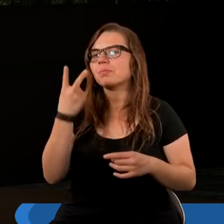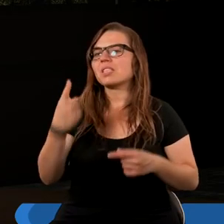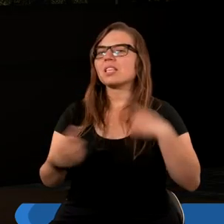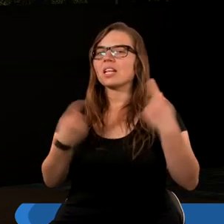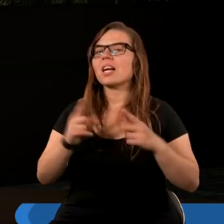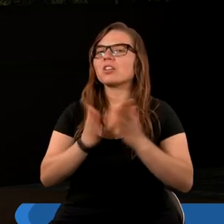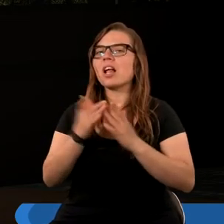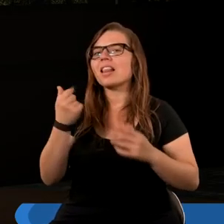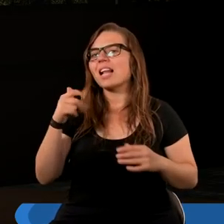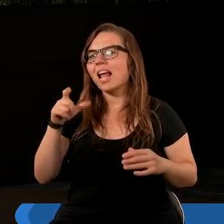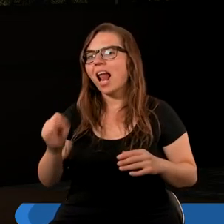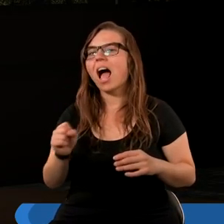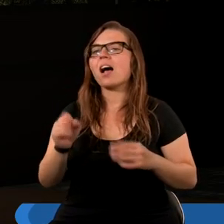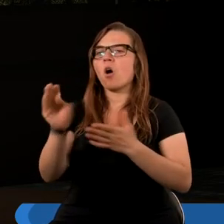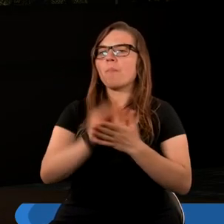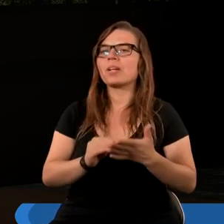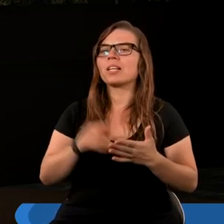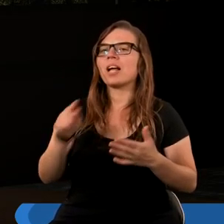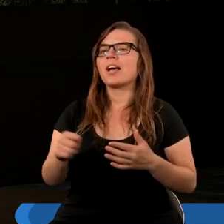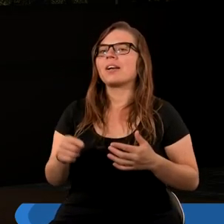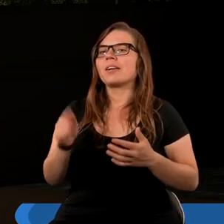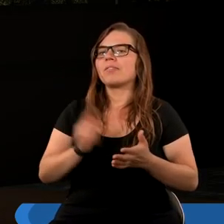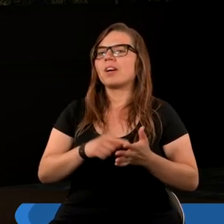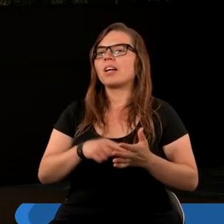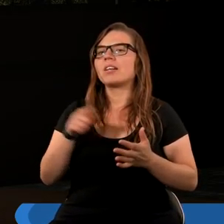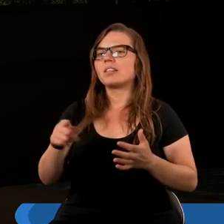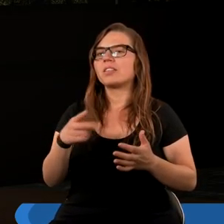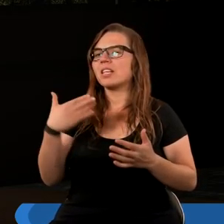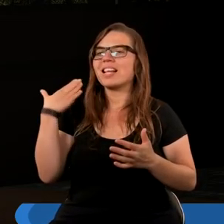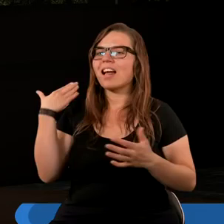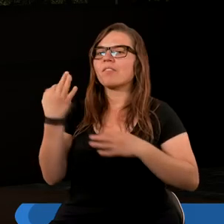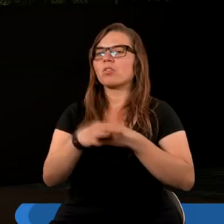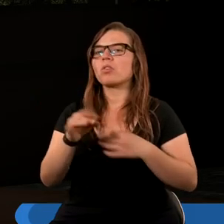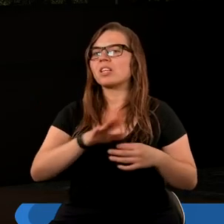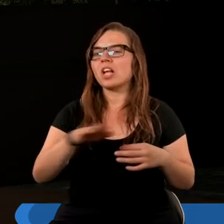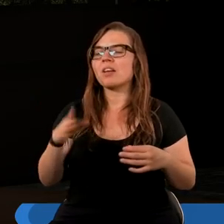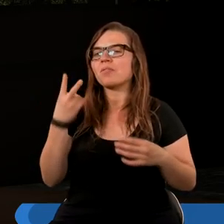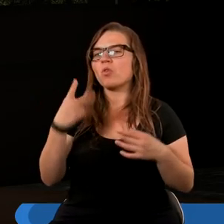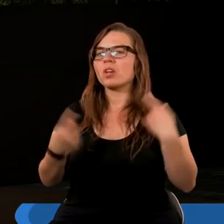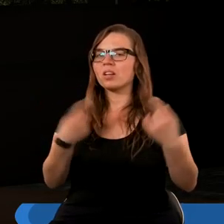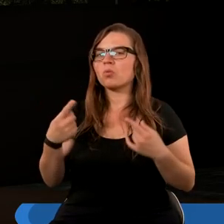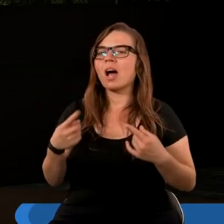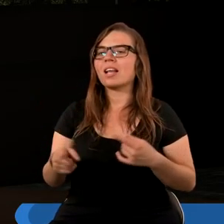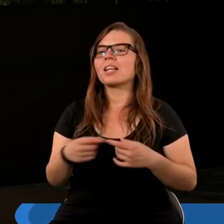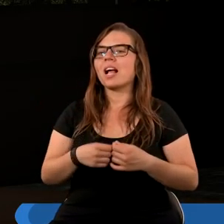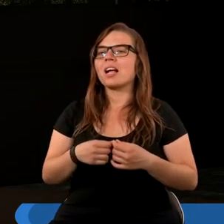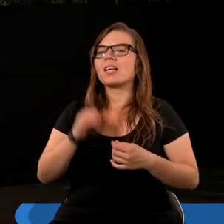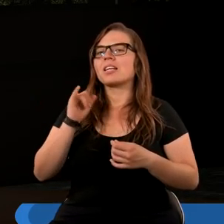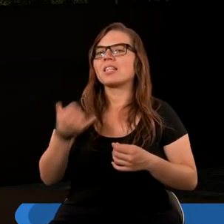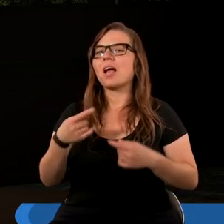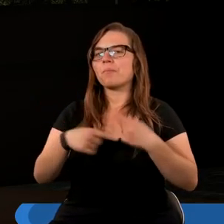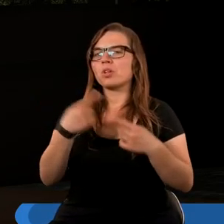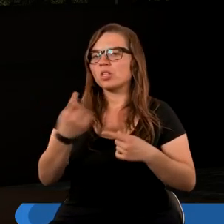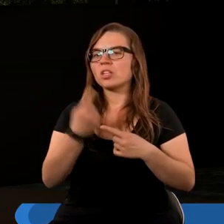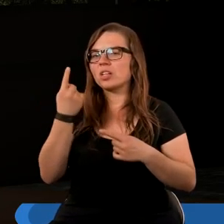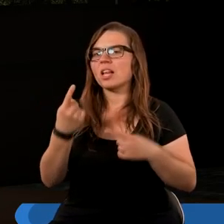sytuacje z Księgi Daniela akurat opisane, bo akurat z dziećmi niedawno studiowaliśmy, gdzie w dwóch sytuacjach ja